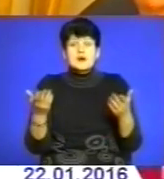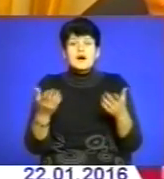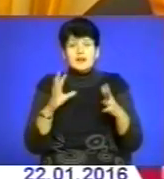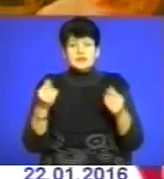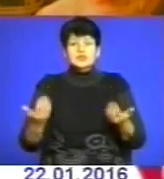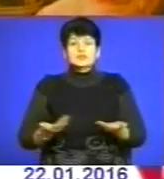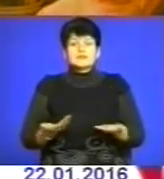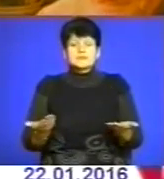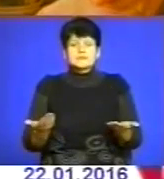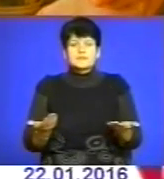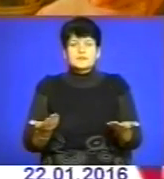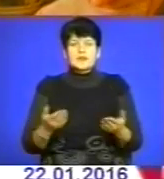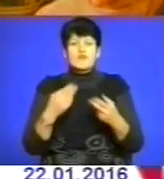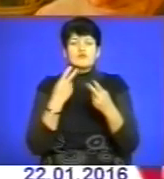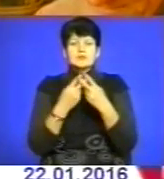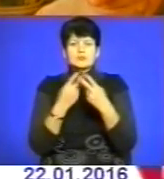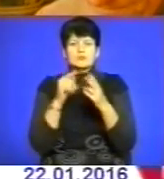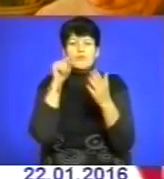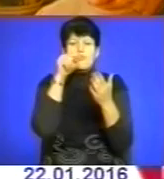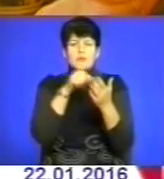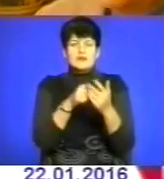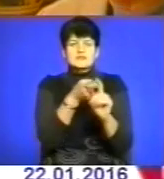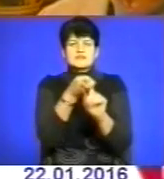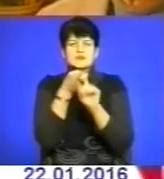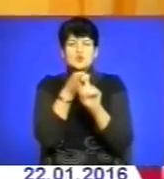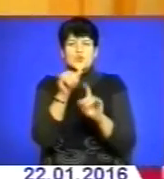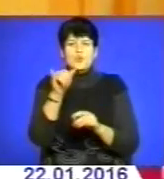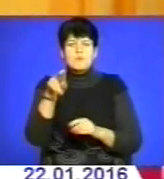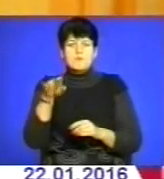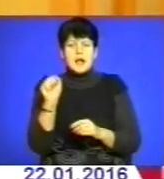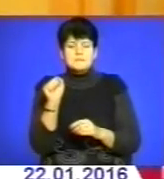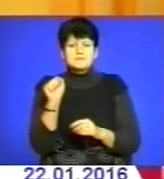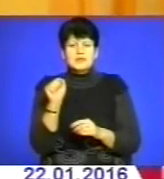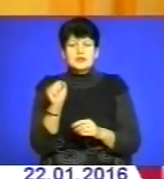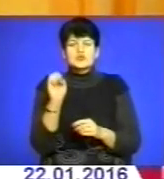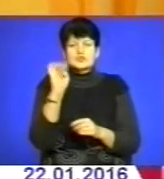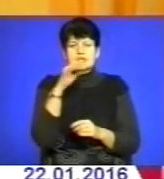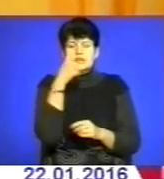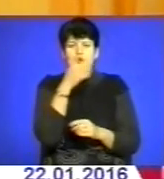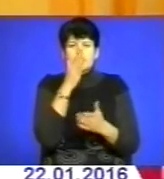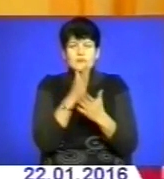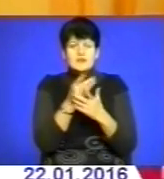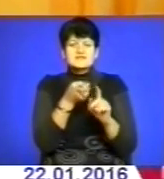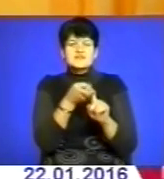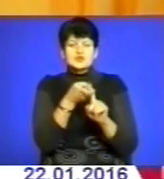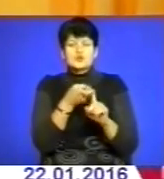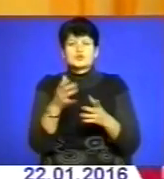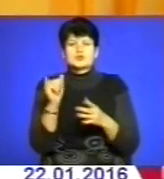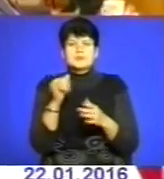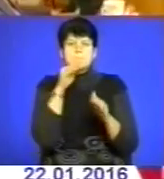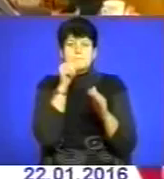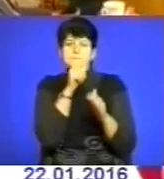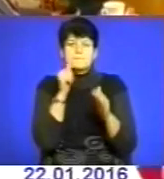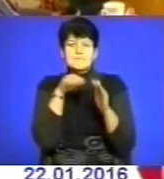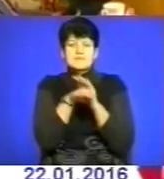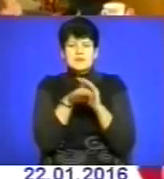У табори Григорій Мороз потрапив за зв'язок з УПА. З 14 років мав зв'язок з підпілям, а на 19-му році життя